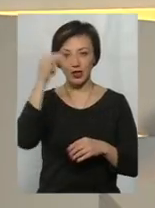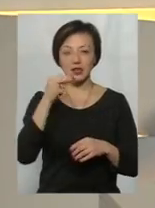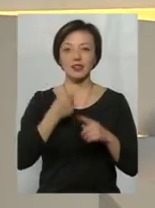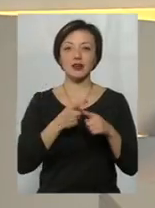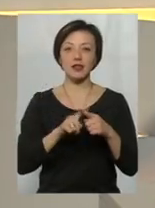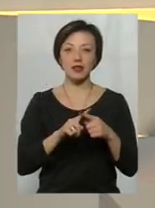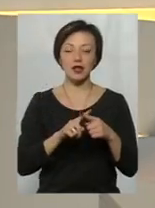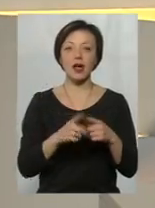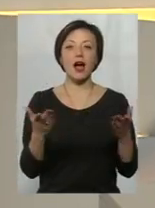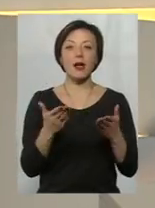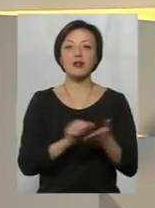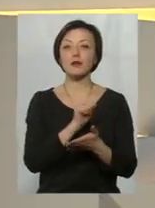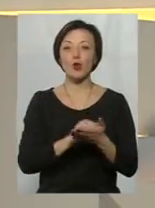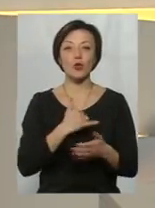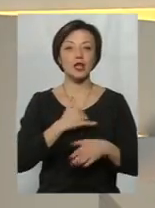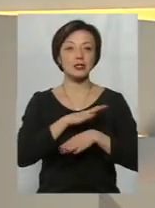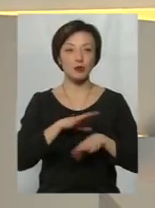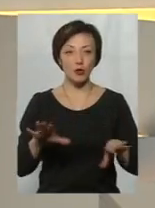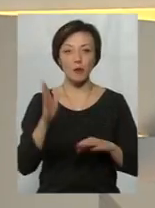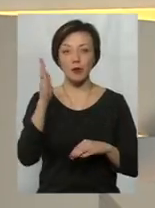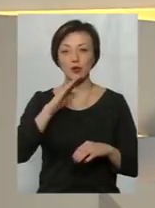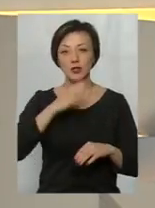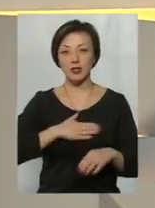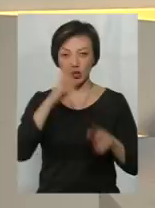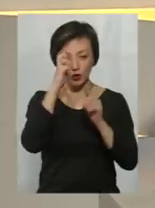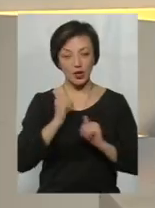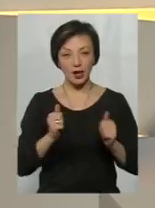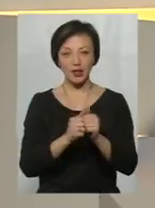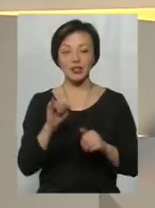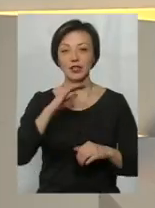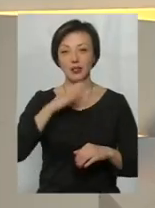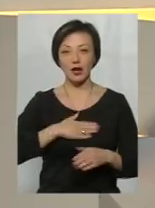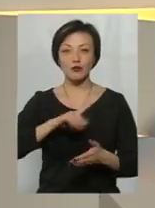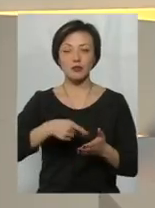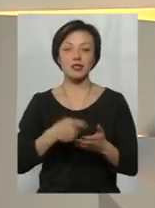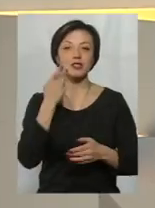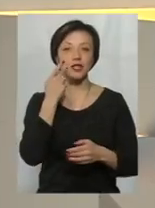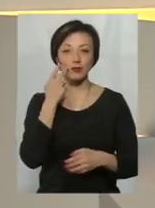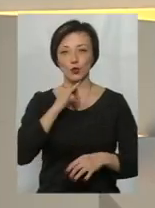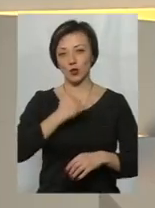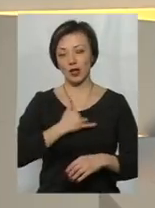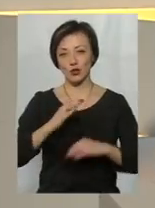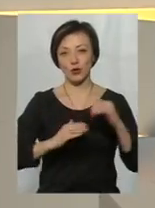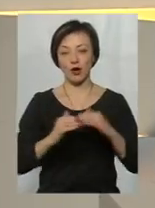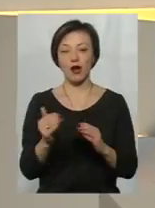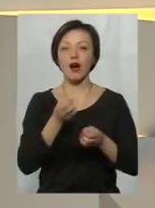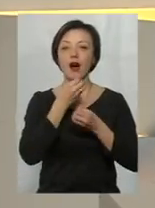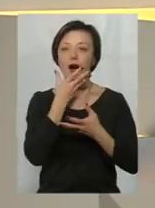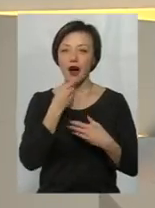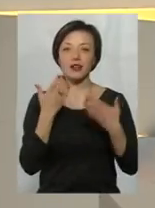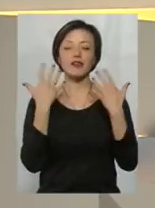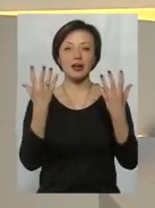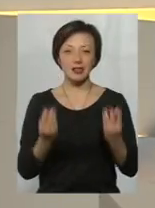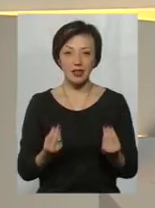'ятати, що який би диплом у нас не був, майбутнє нашої країни і нашого міста завжди у наших руках. Отож, гарних вам